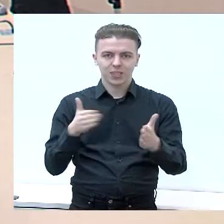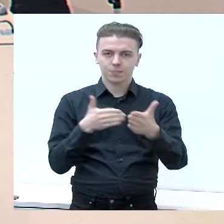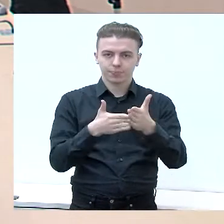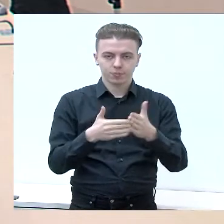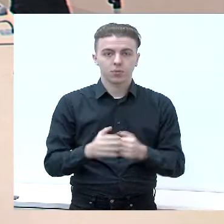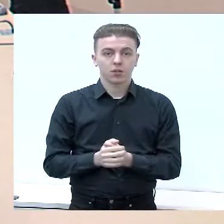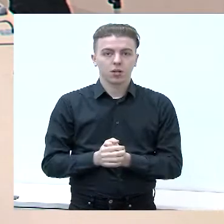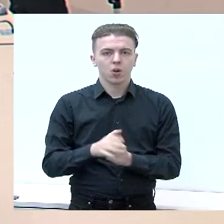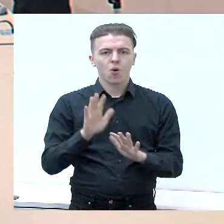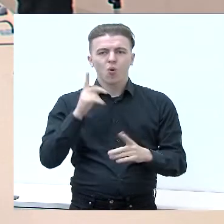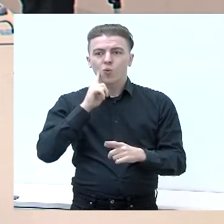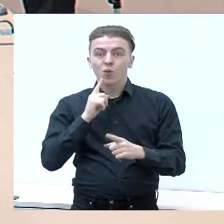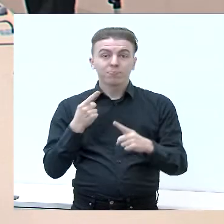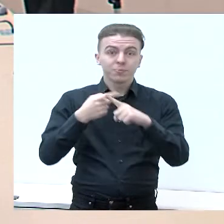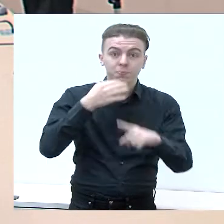sekundžių.